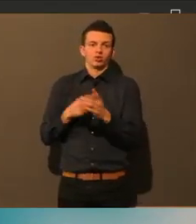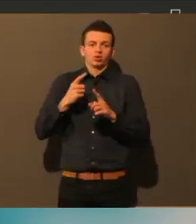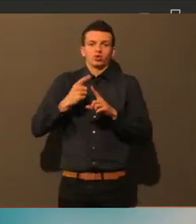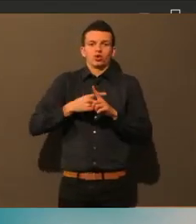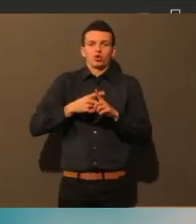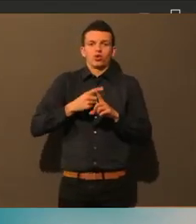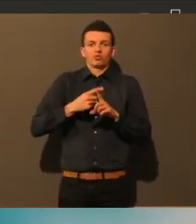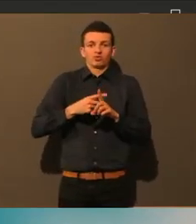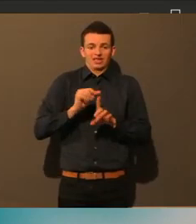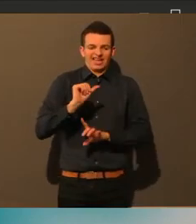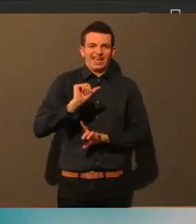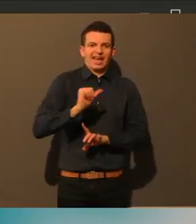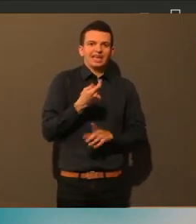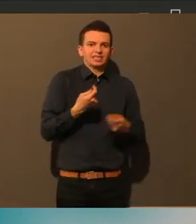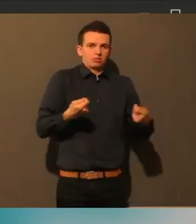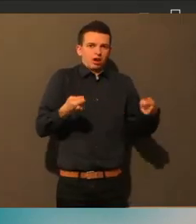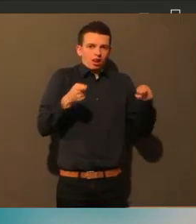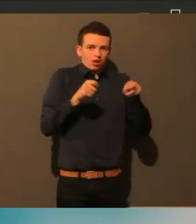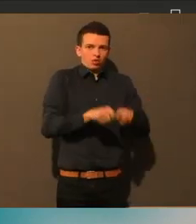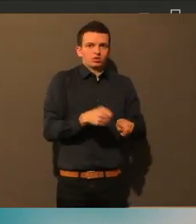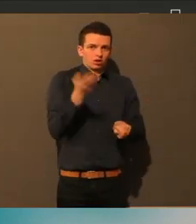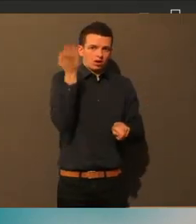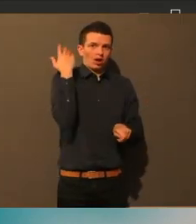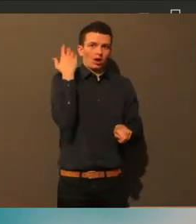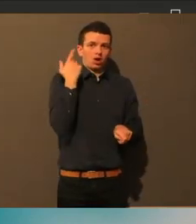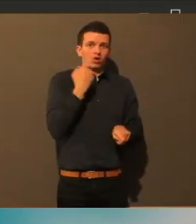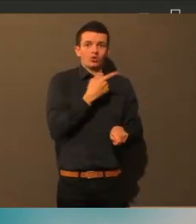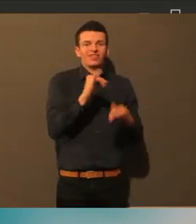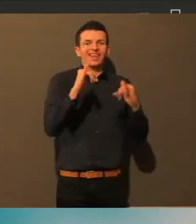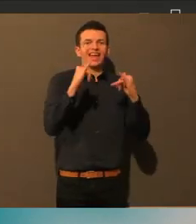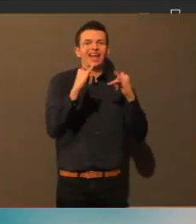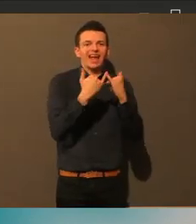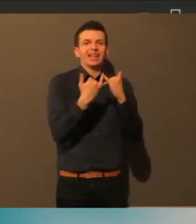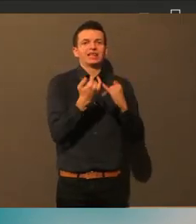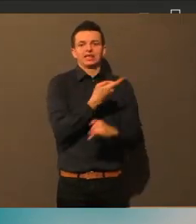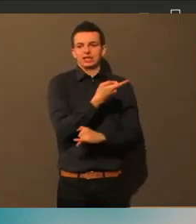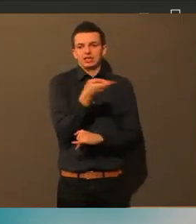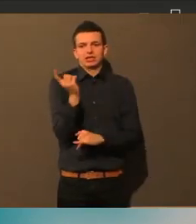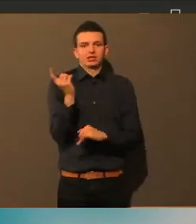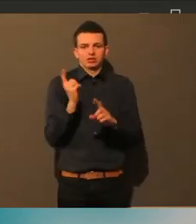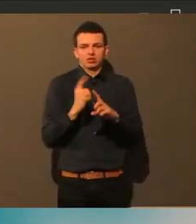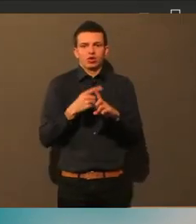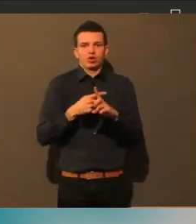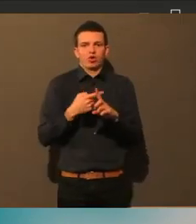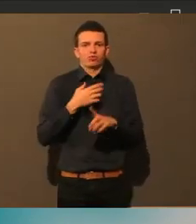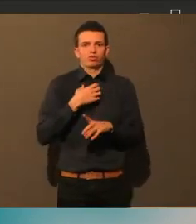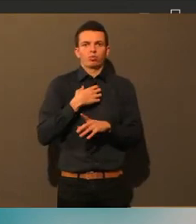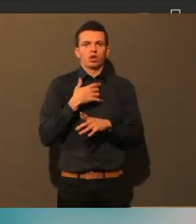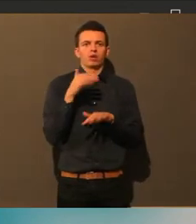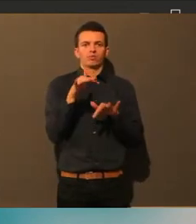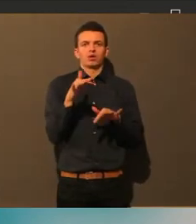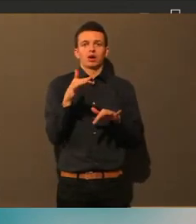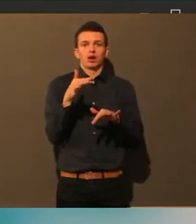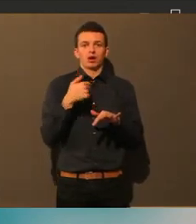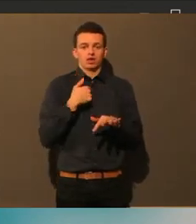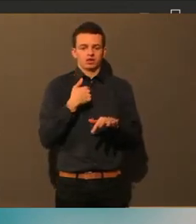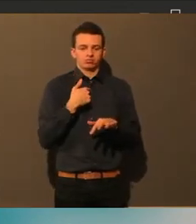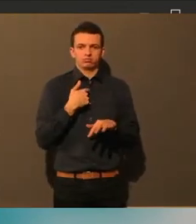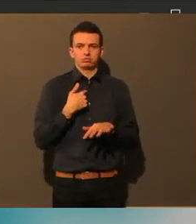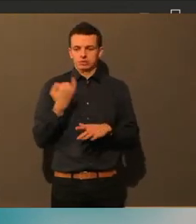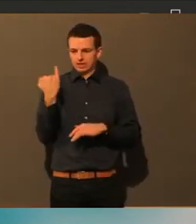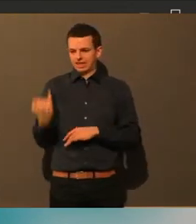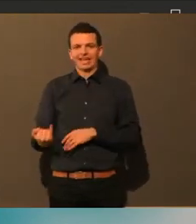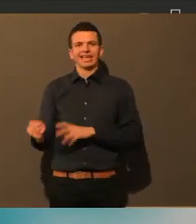im ersten Lockdown auch wirklich massiv das Thema hatten, dass sie nicht wussten, wie sie ihre Kinder betreuen sollen. Und viele Eltern auch die